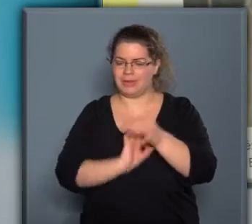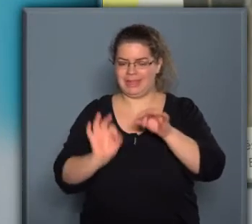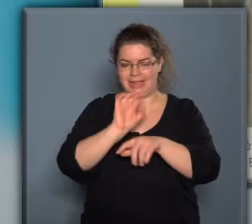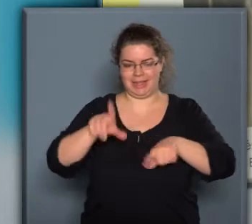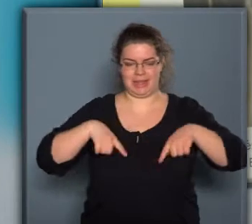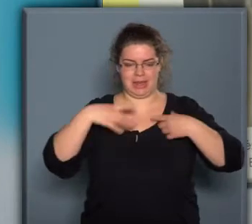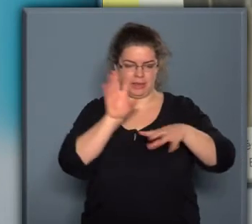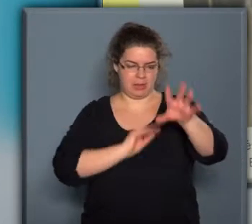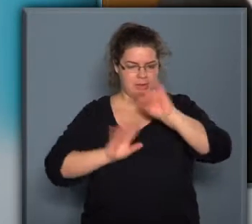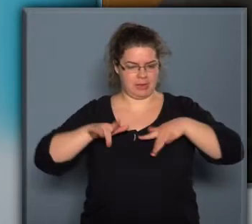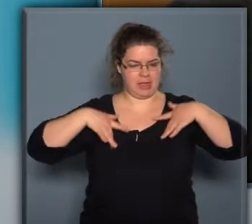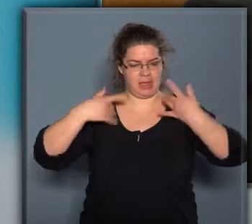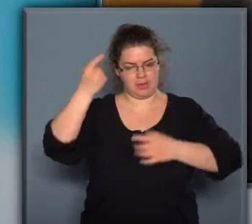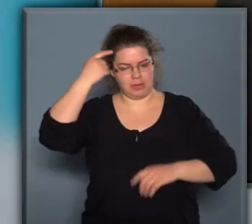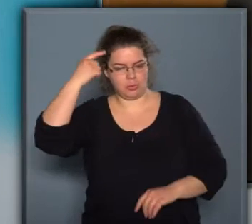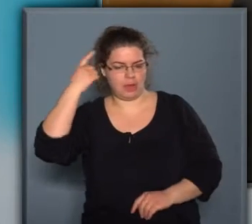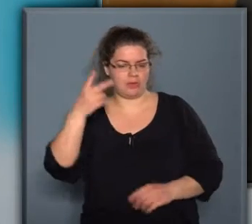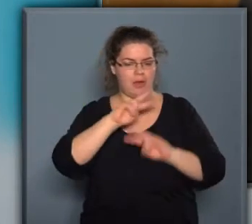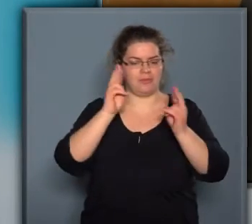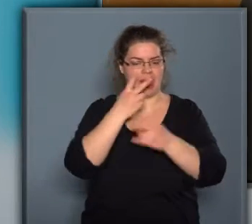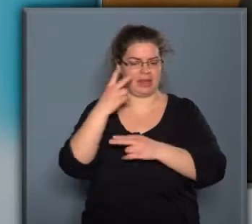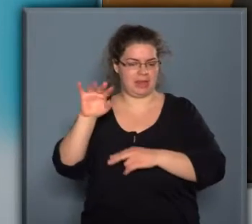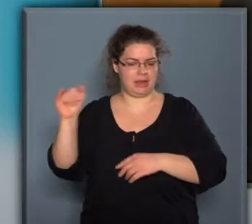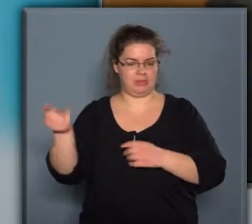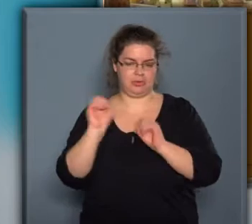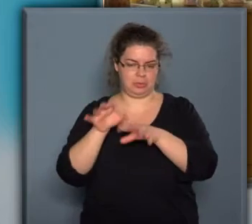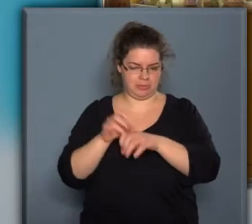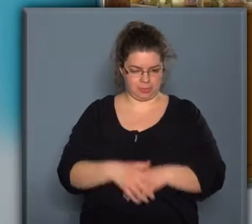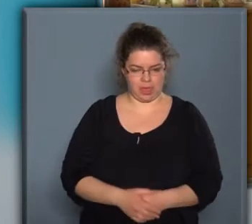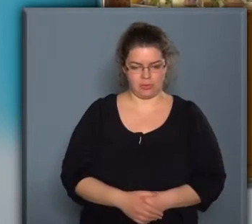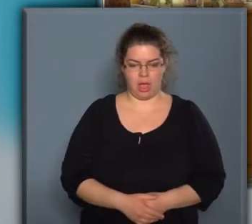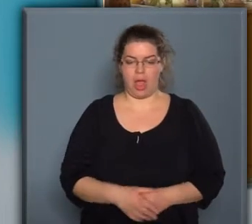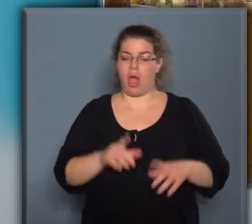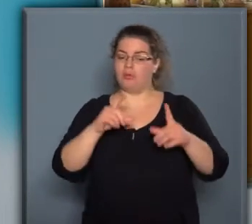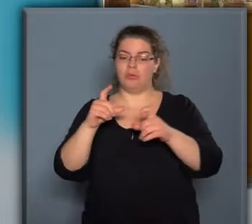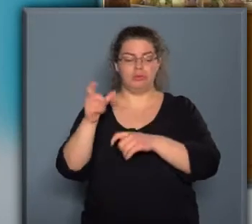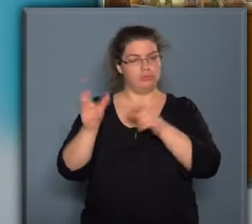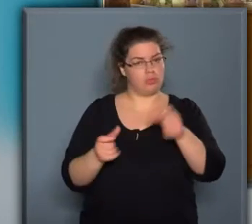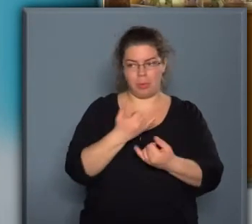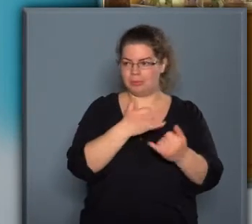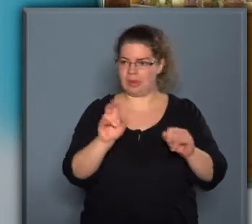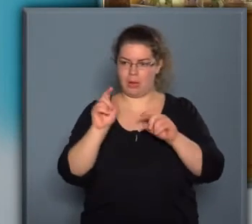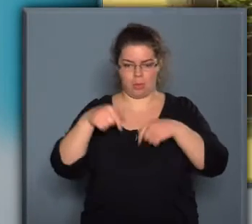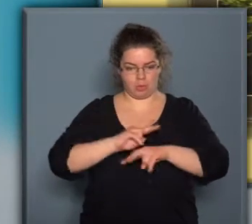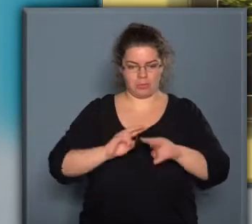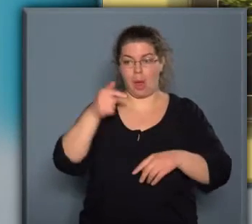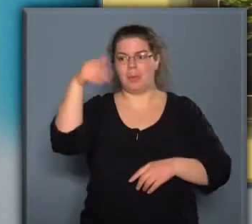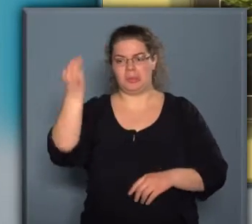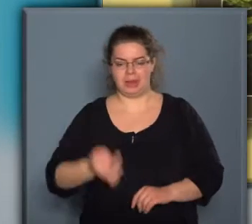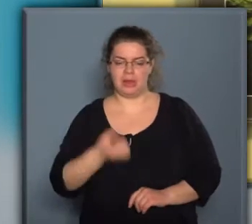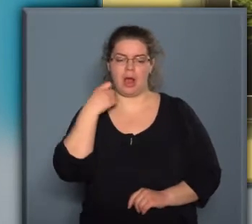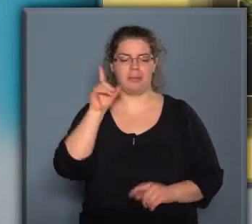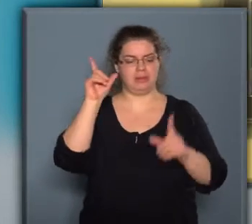tapasztalatai és élményei, tudása, világlátása is befolyásolhatják. A fotós mindenhol jelen van, ott, abban a